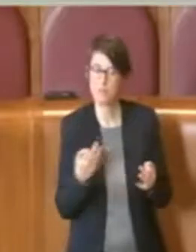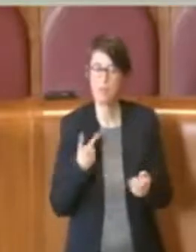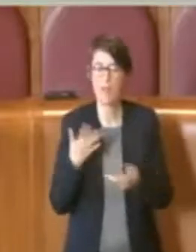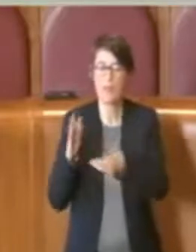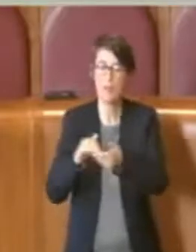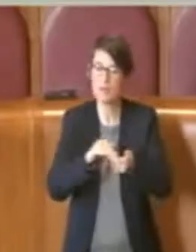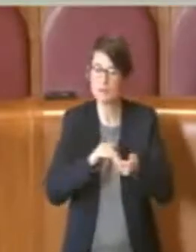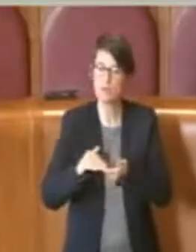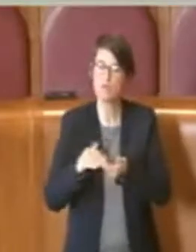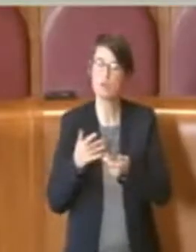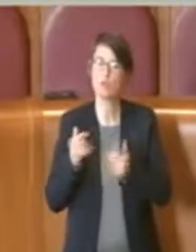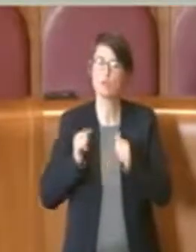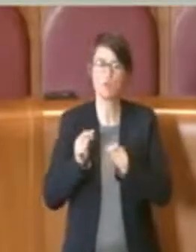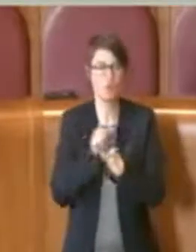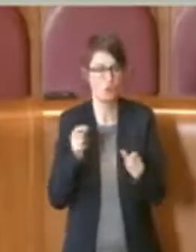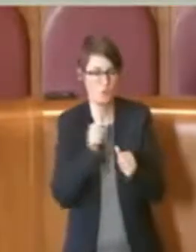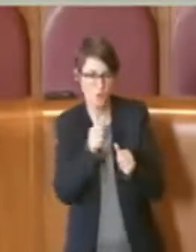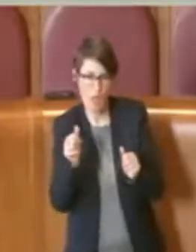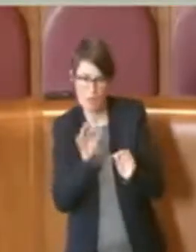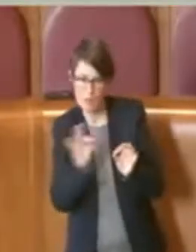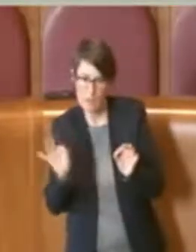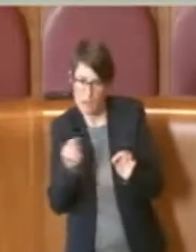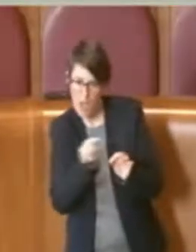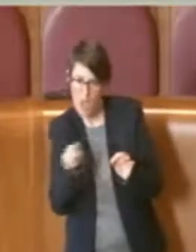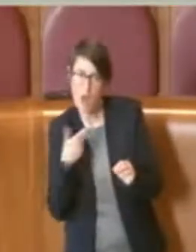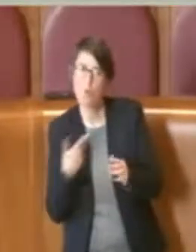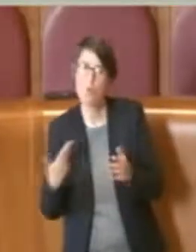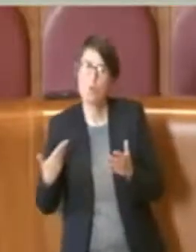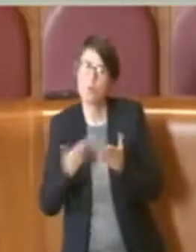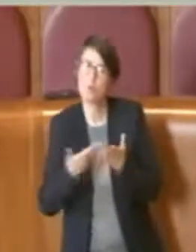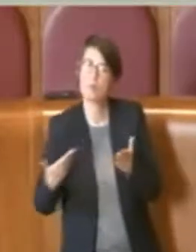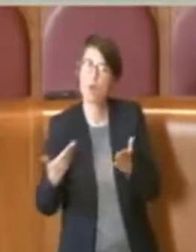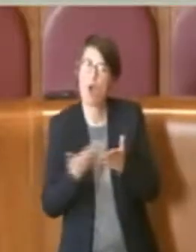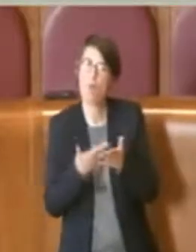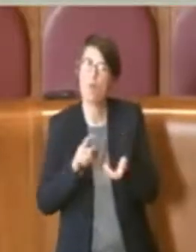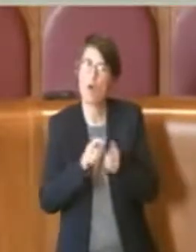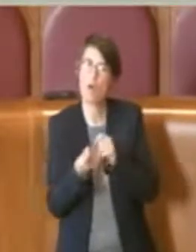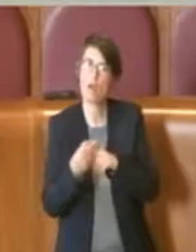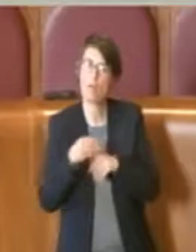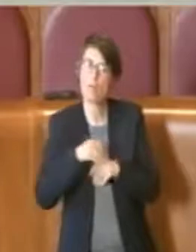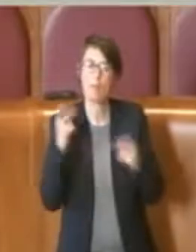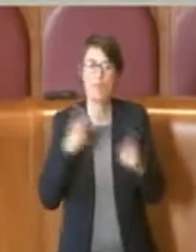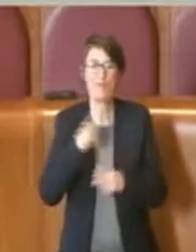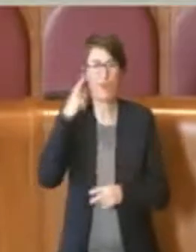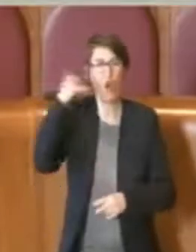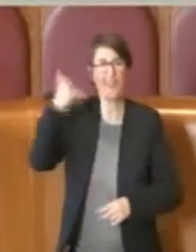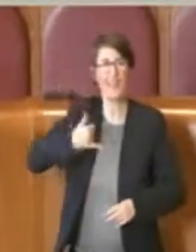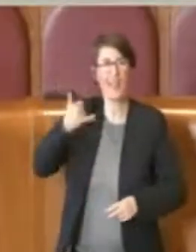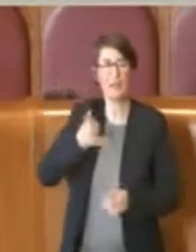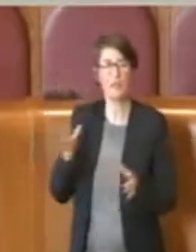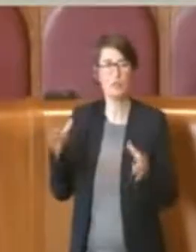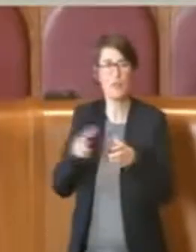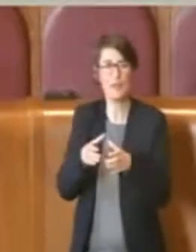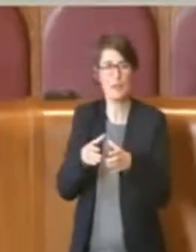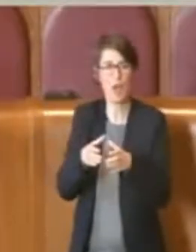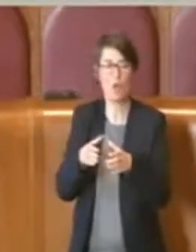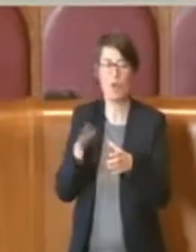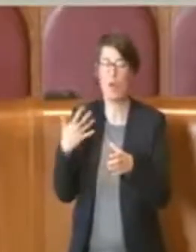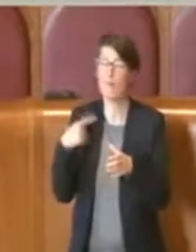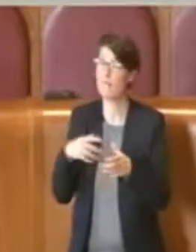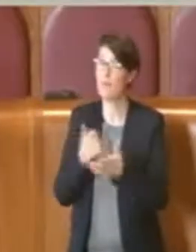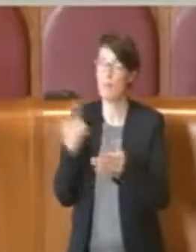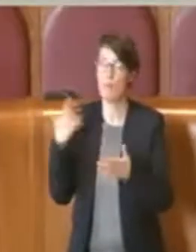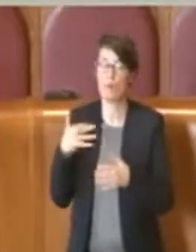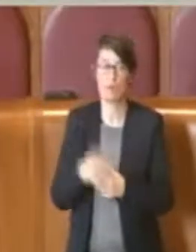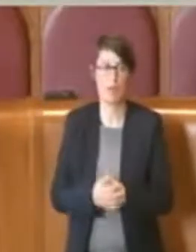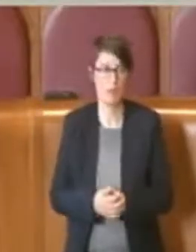soggetti hanno proposto degli emendamenti e l'intelligenza collettiva è sempre un aspetto molto importante. Ecco,